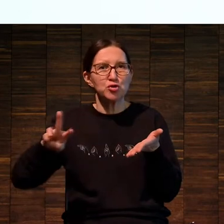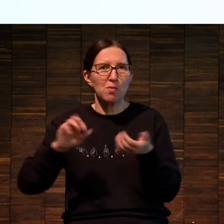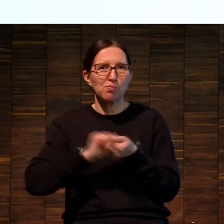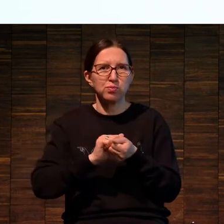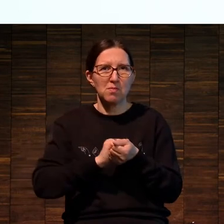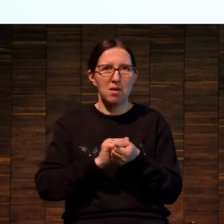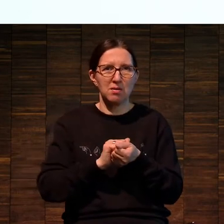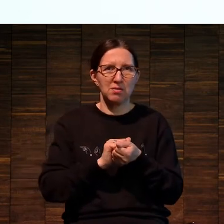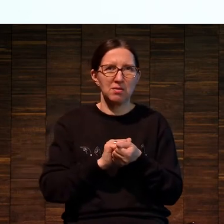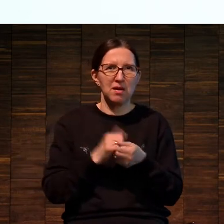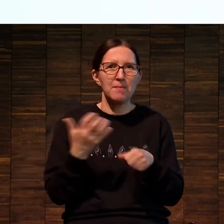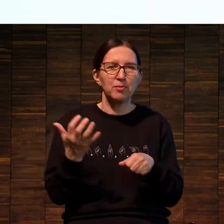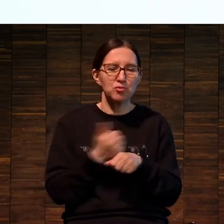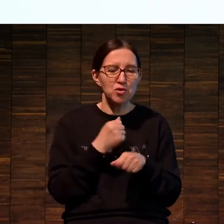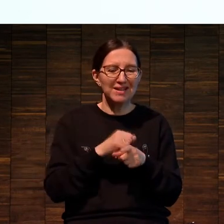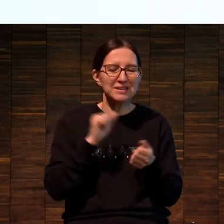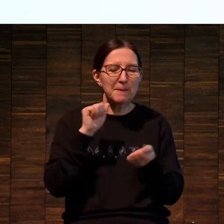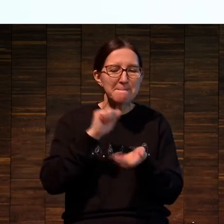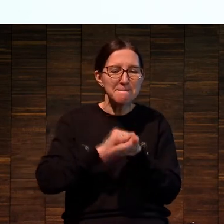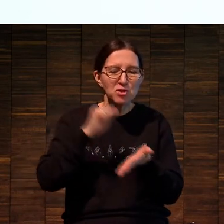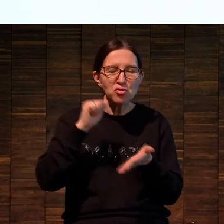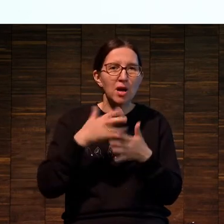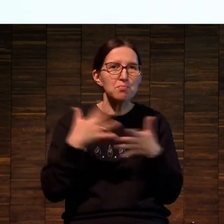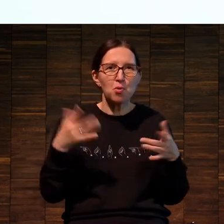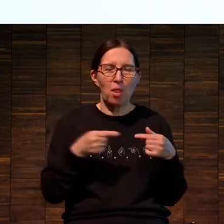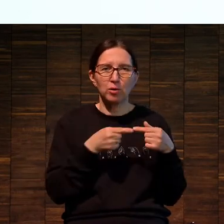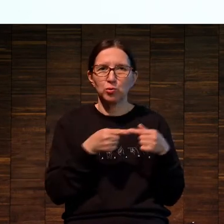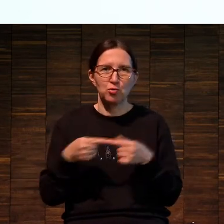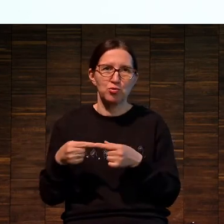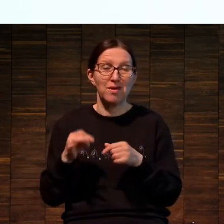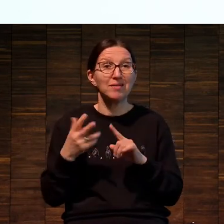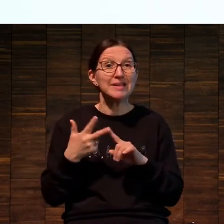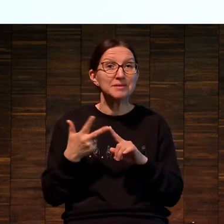повела. То есть печать более точная. И в-третьих,